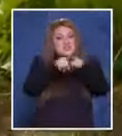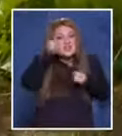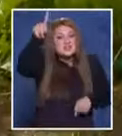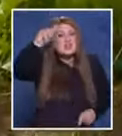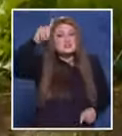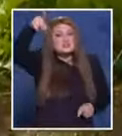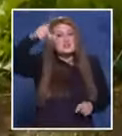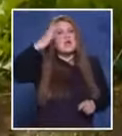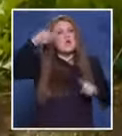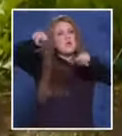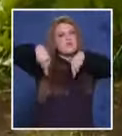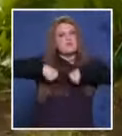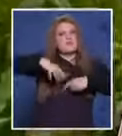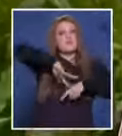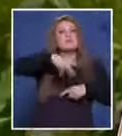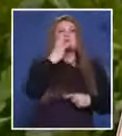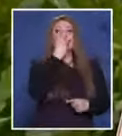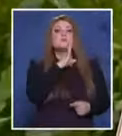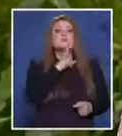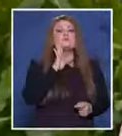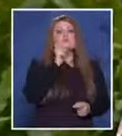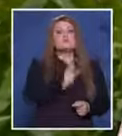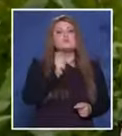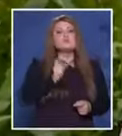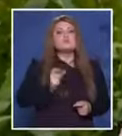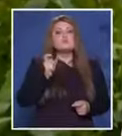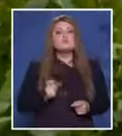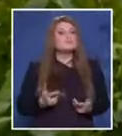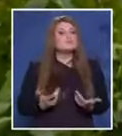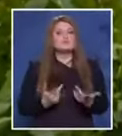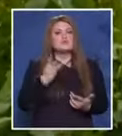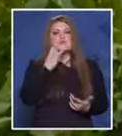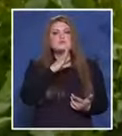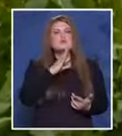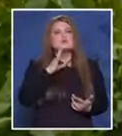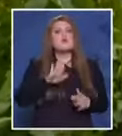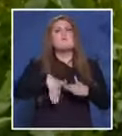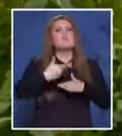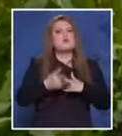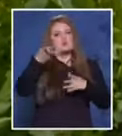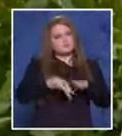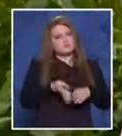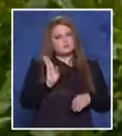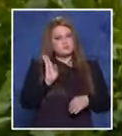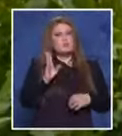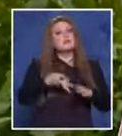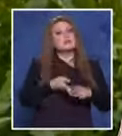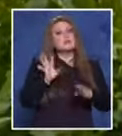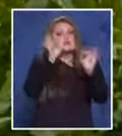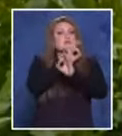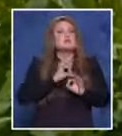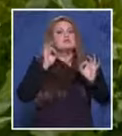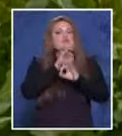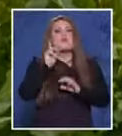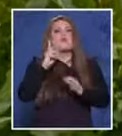леди. Три ма. Три ма беа. И той това беше за сега тази. Добре да. И после тръгнаха си. Кво страни? Прима не се. Нищо.